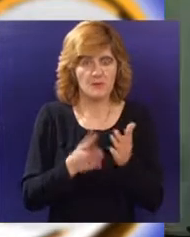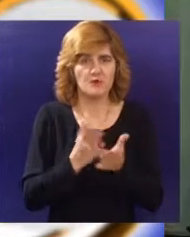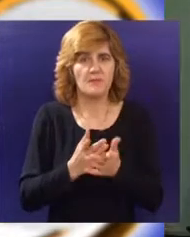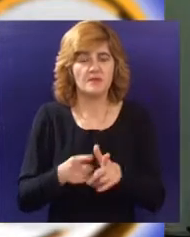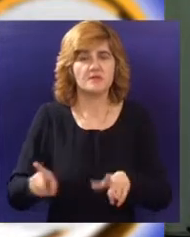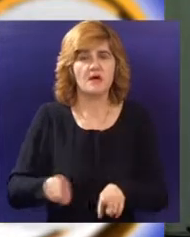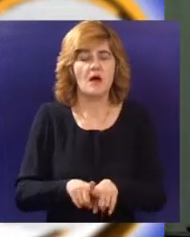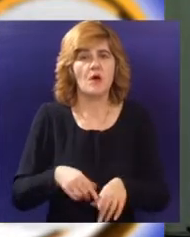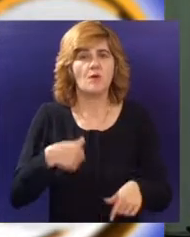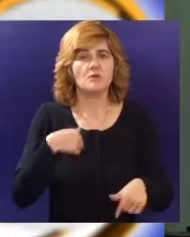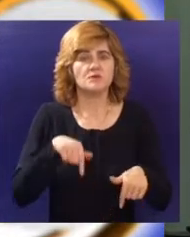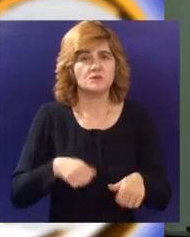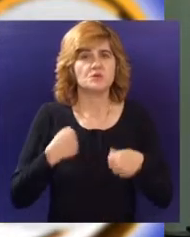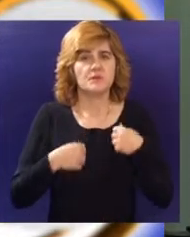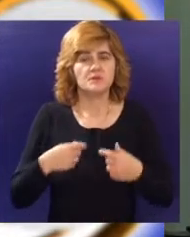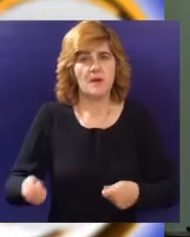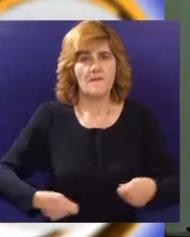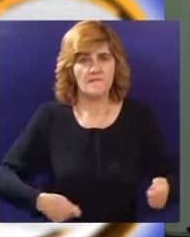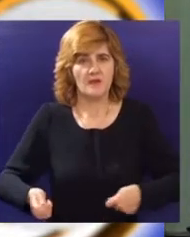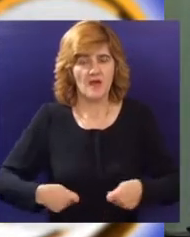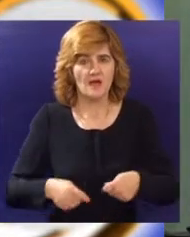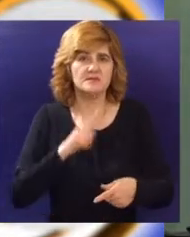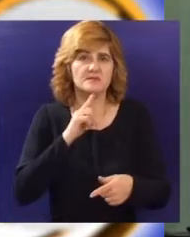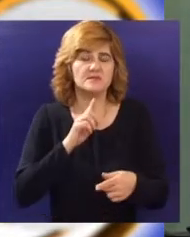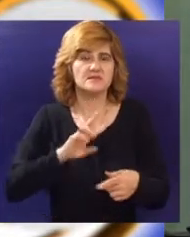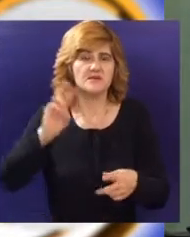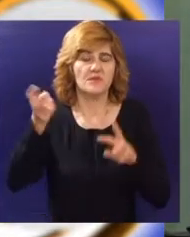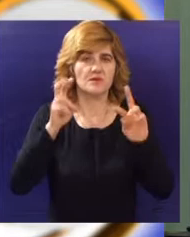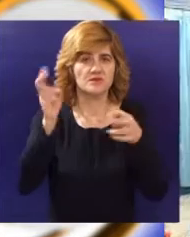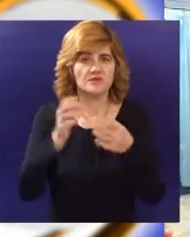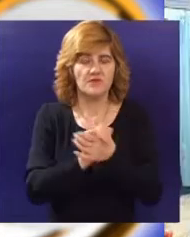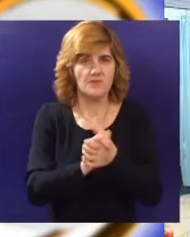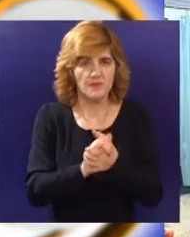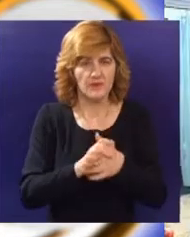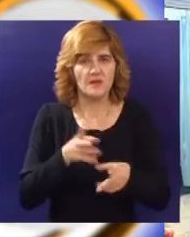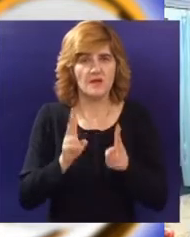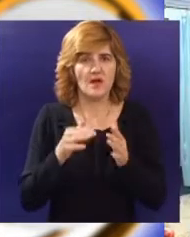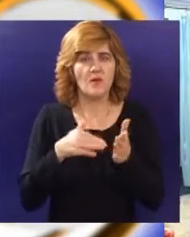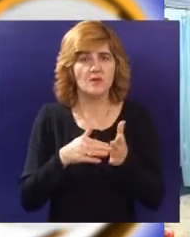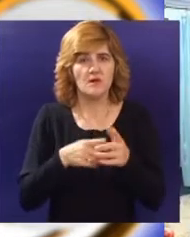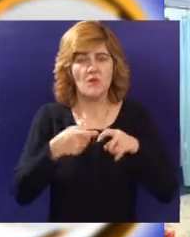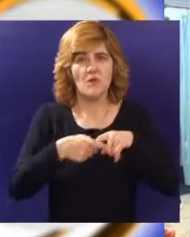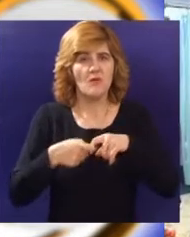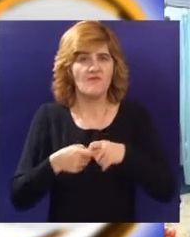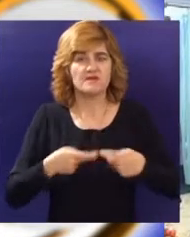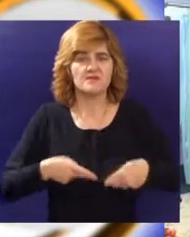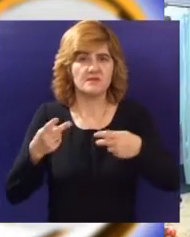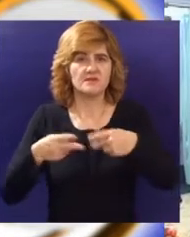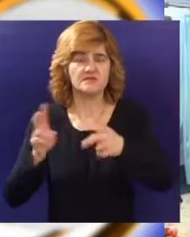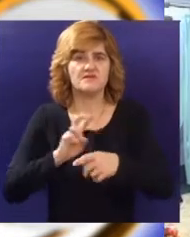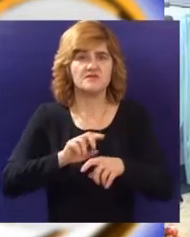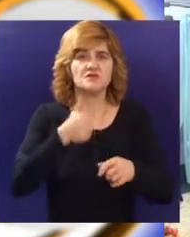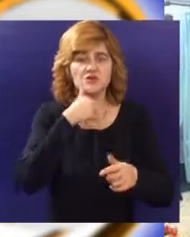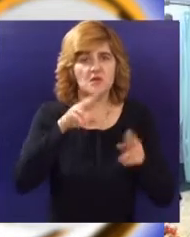pijačno preduzeće iz Subotice i Segedina. Opšti cilj projekta je povećanje konkurentnosti Subotice i Segedina u oblasti proizvodnje i plasmana